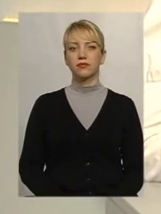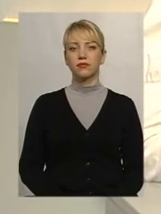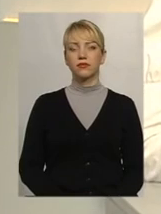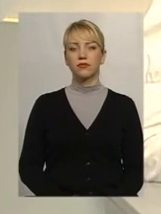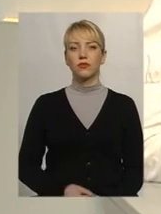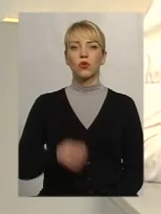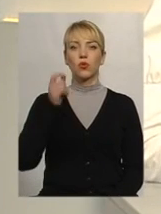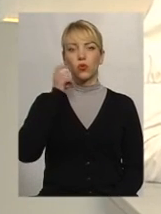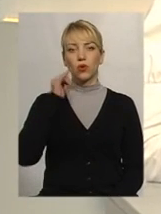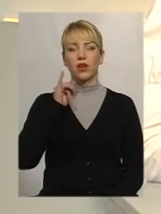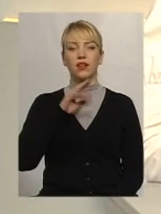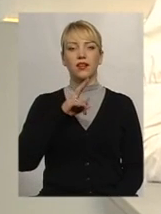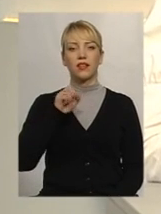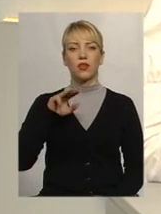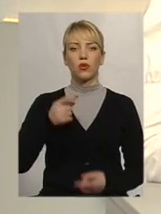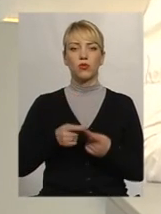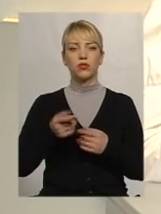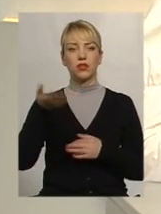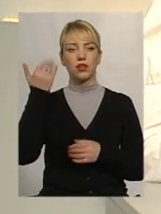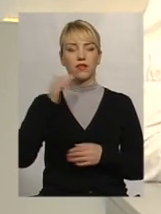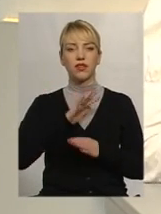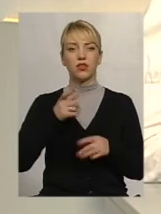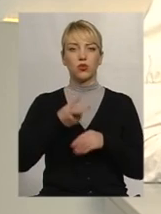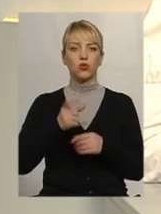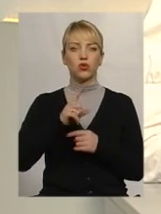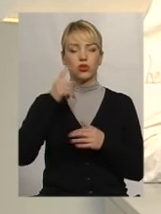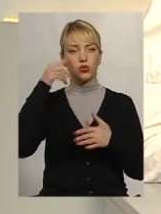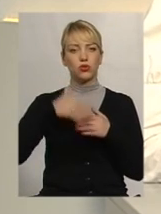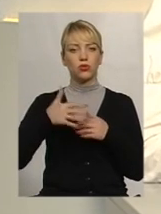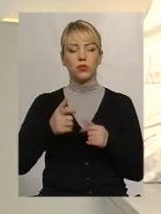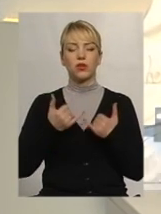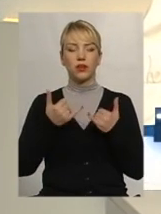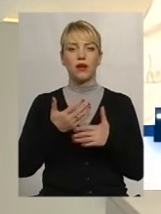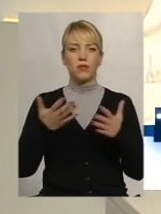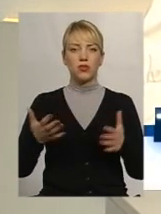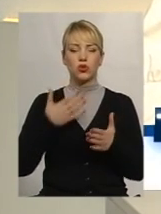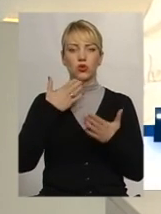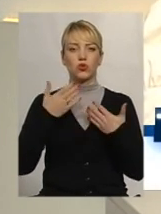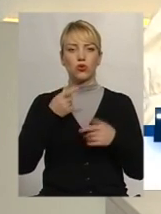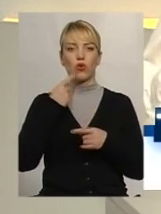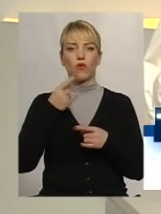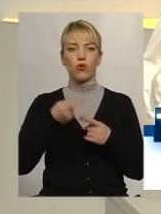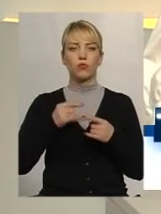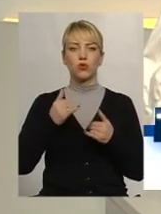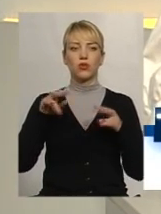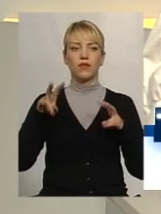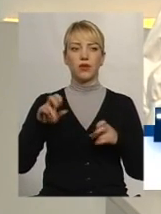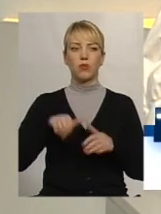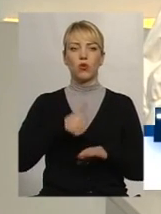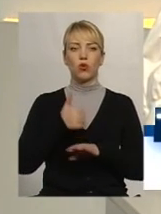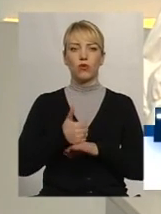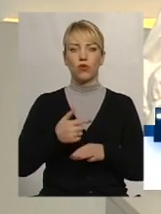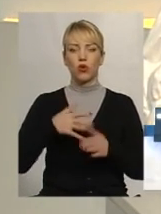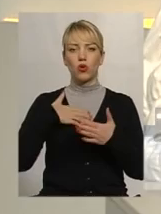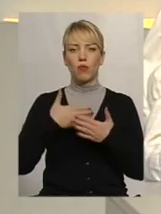Україна і НАТО. Про ці давні, але не дуже зрозумілі для більшості стосунки говоримо сьогодні у темі із головою